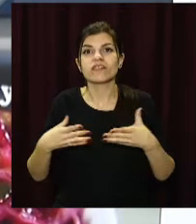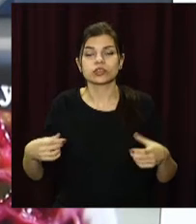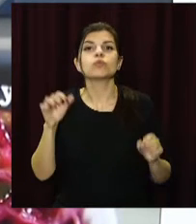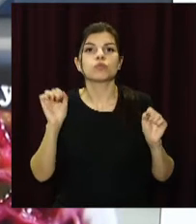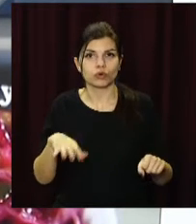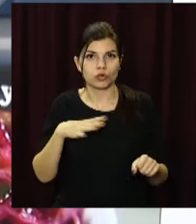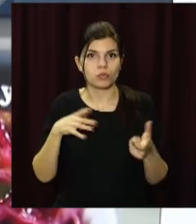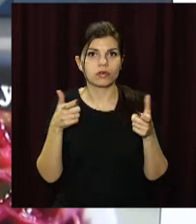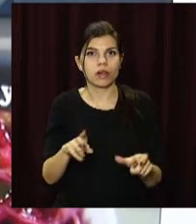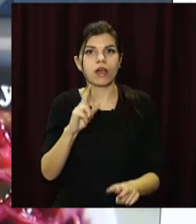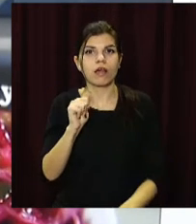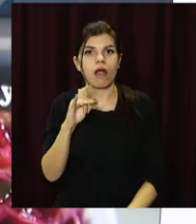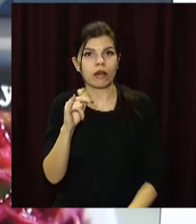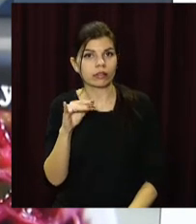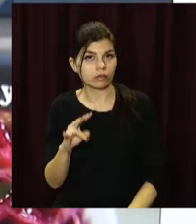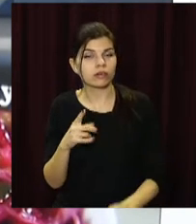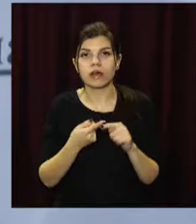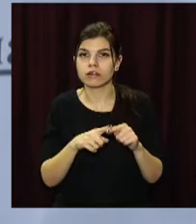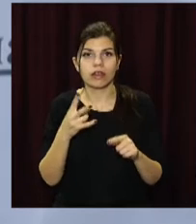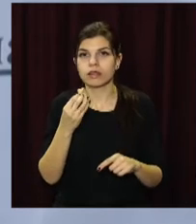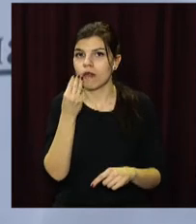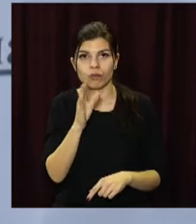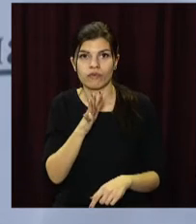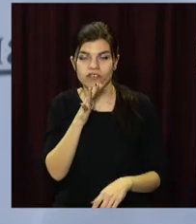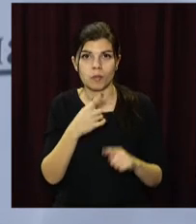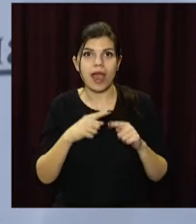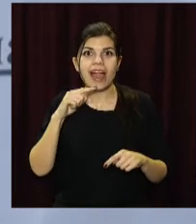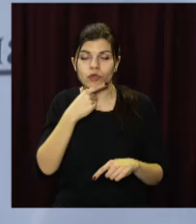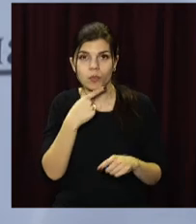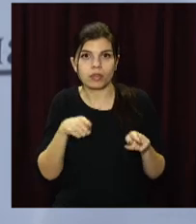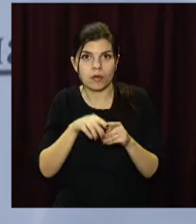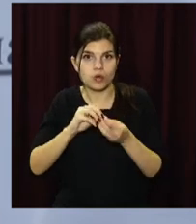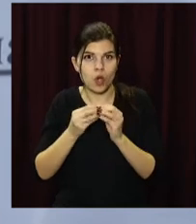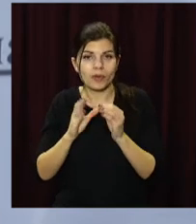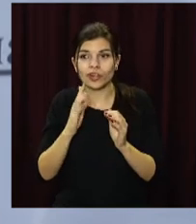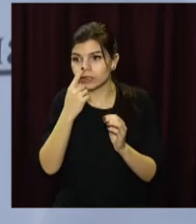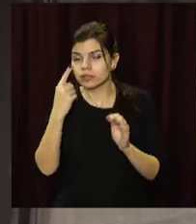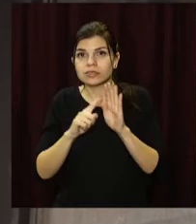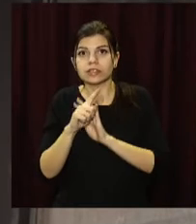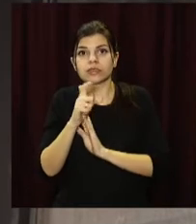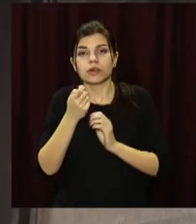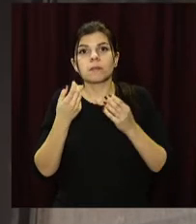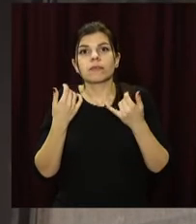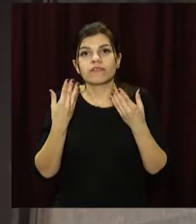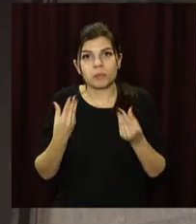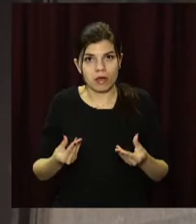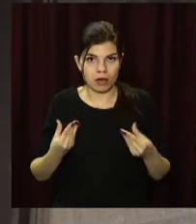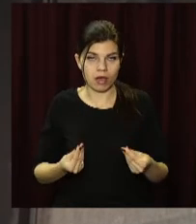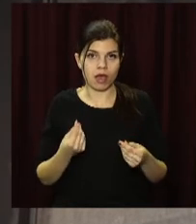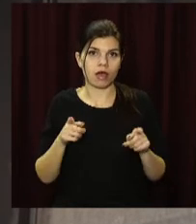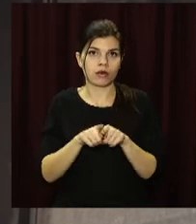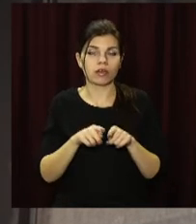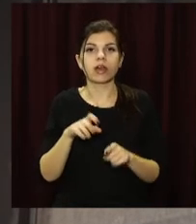черговий карантин. І це не найкращий час для української економіки, стверджують фахівці. Бо вона тільки не почала пожвавлюватися. Зокрема,